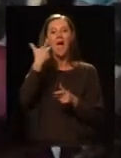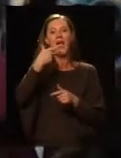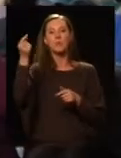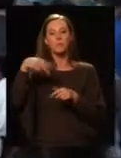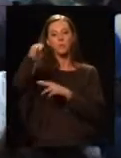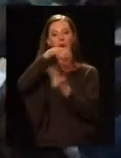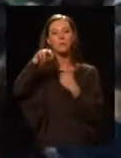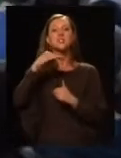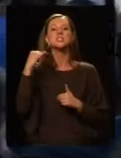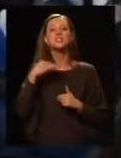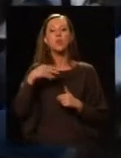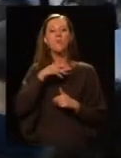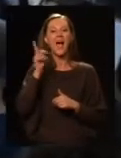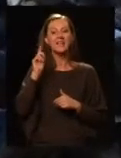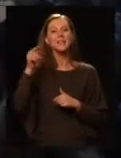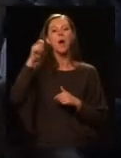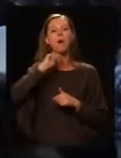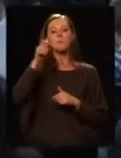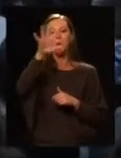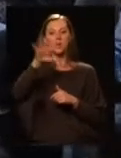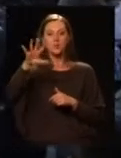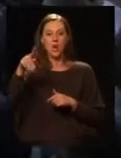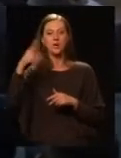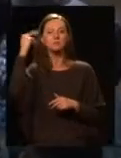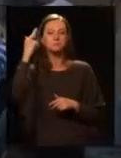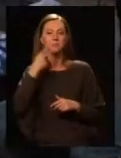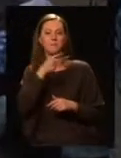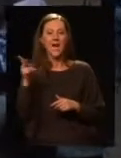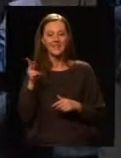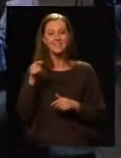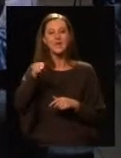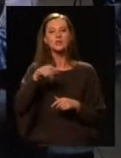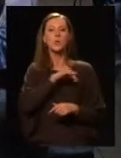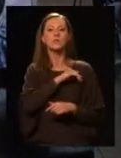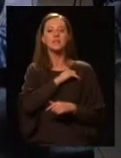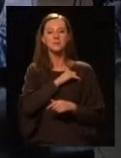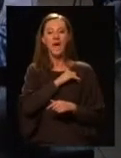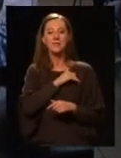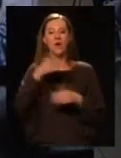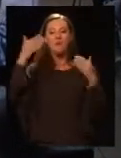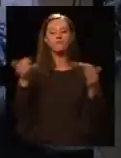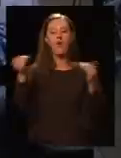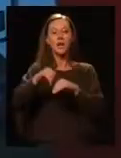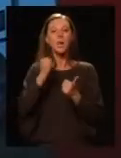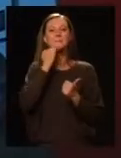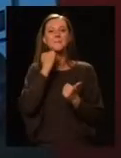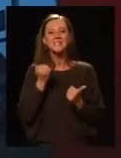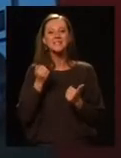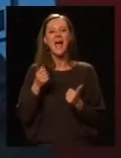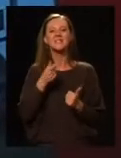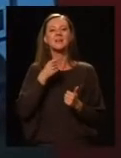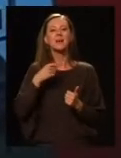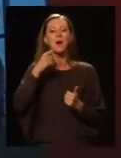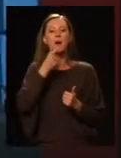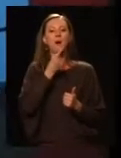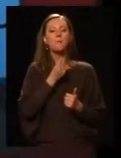három nap alatt szlovákia-magyar laktavárosait. A diákok megtekinthették azokat a gimnáziumokat, melyeknek falai közt Nixát és